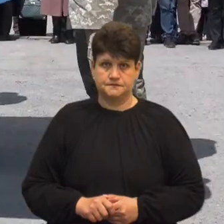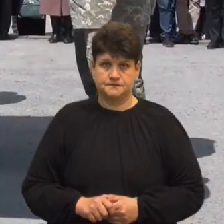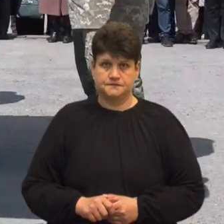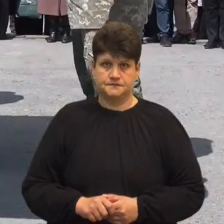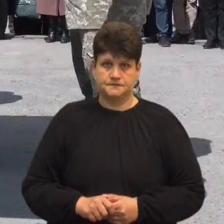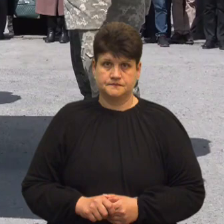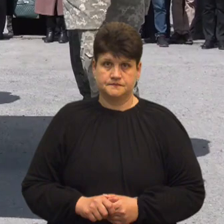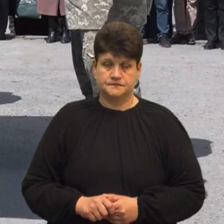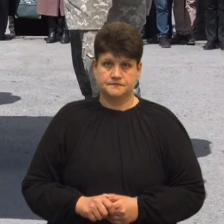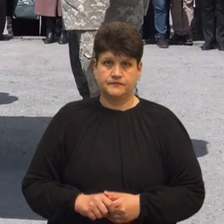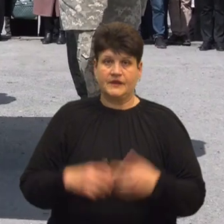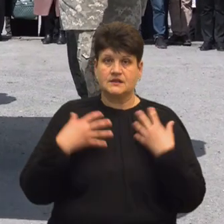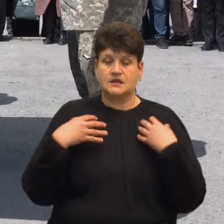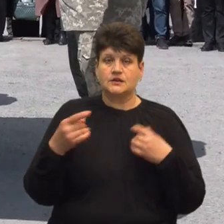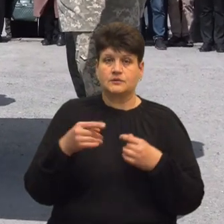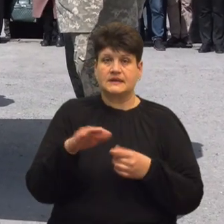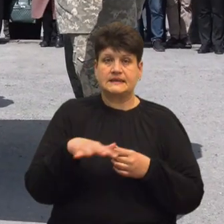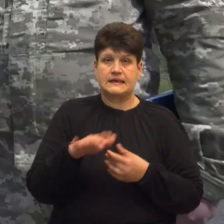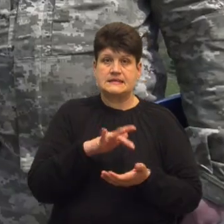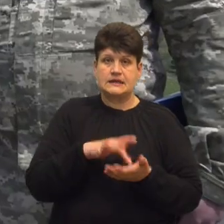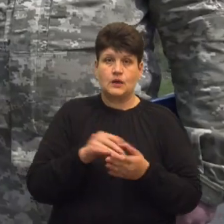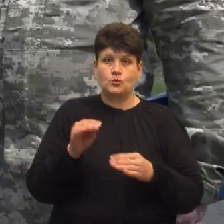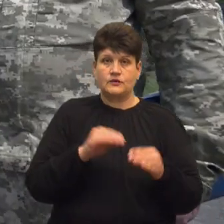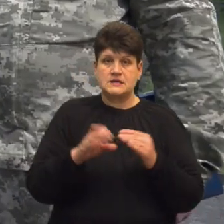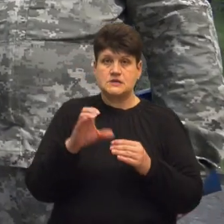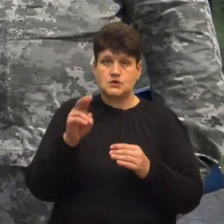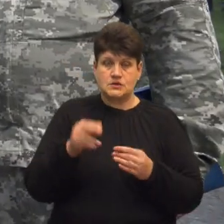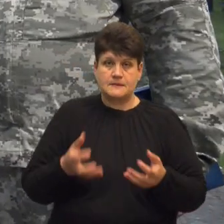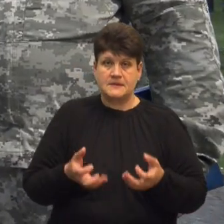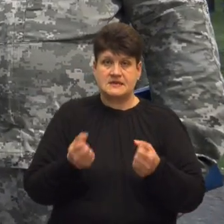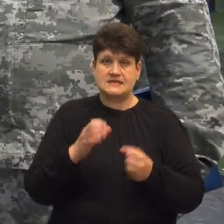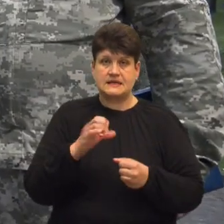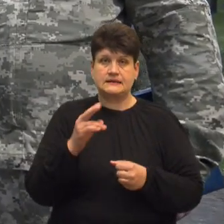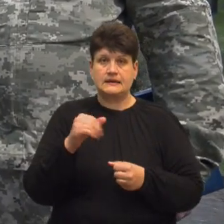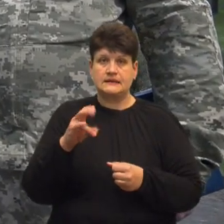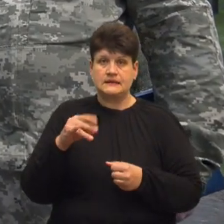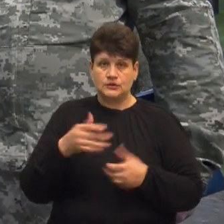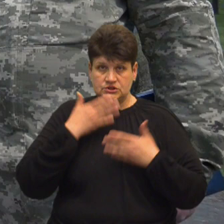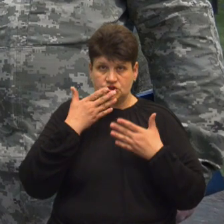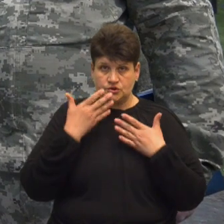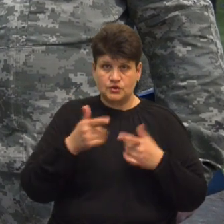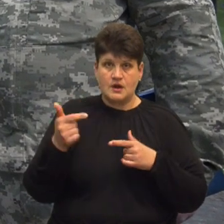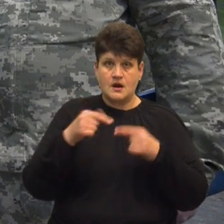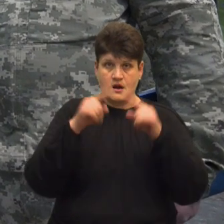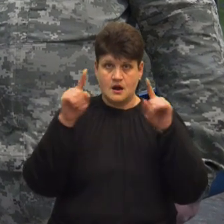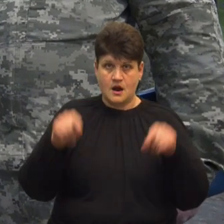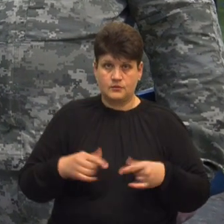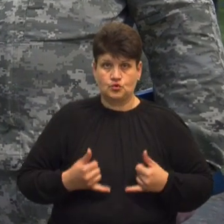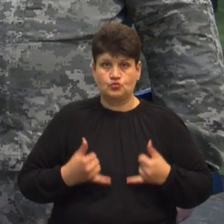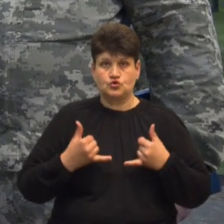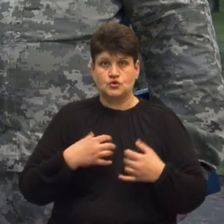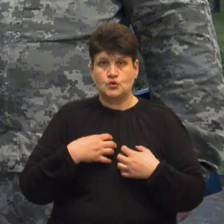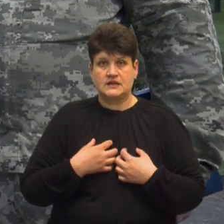Начальник Тернопільського терцентру комплектування та соцпідтримки Сергій Данилюк зачитує грамоту пошани і скорботи від Валерія